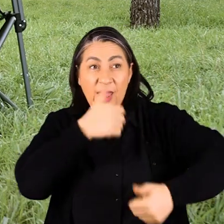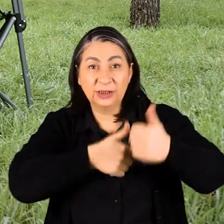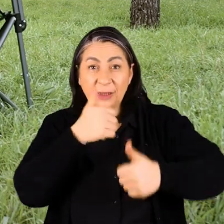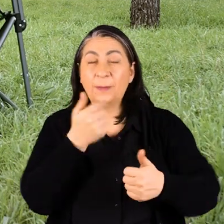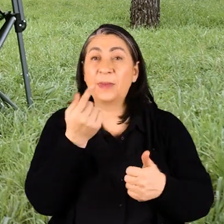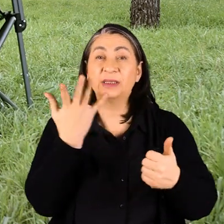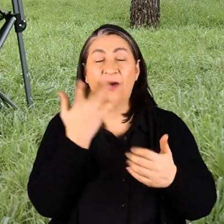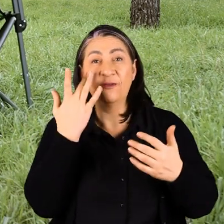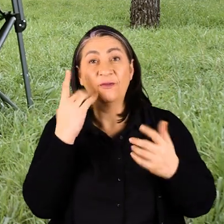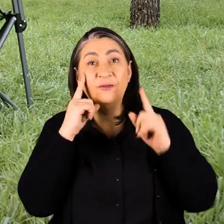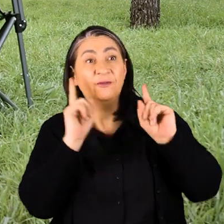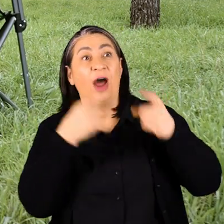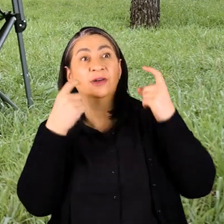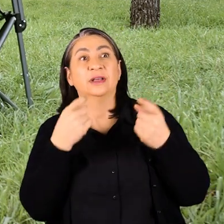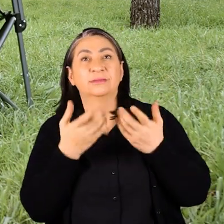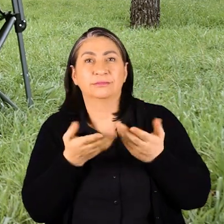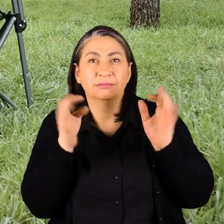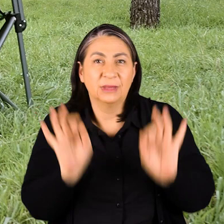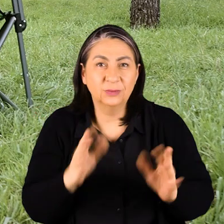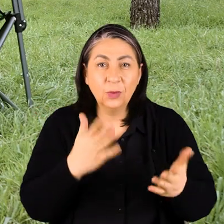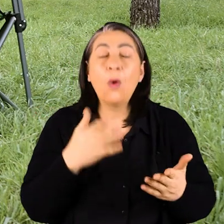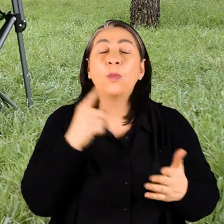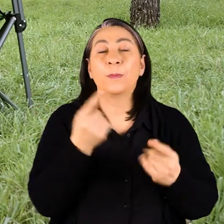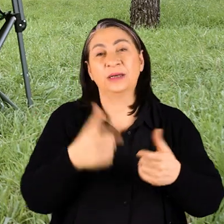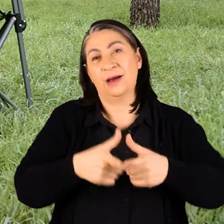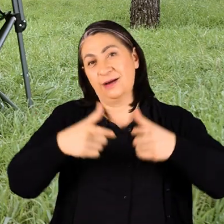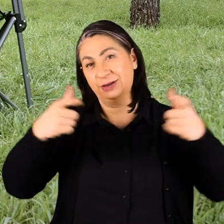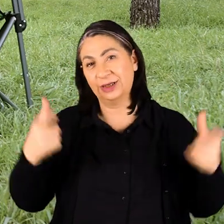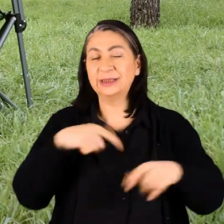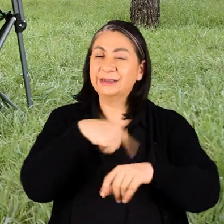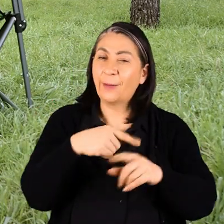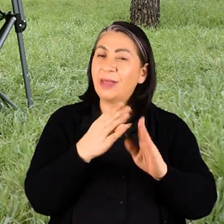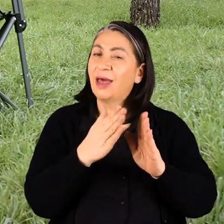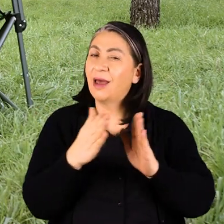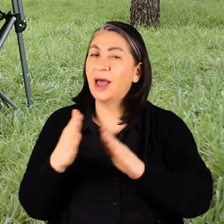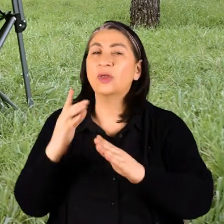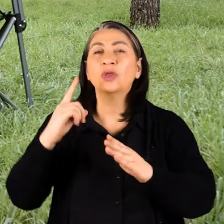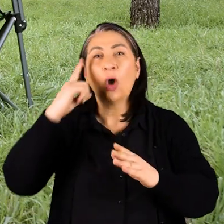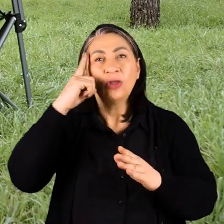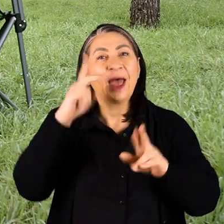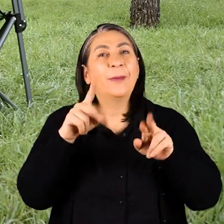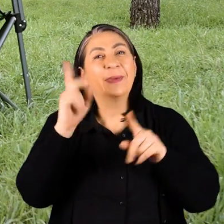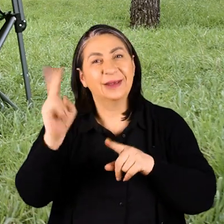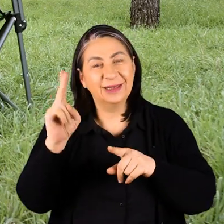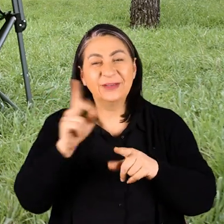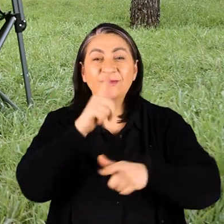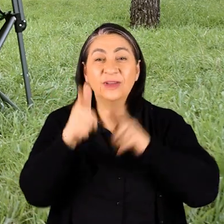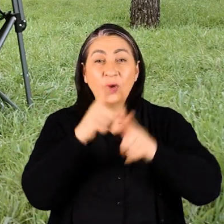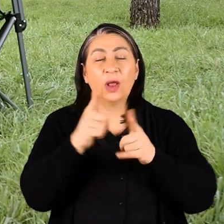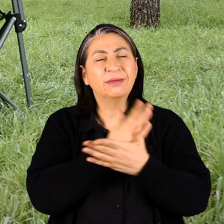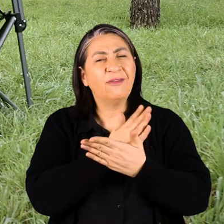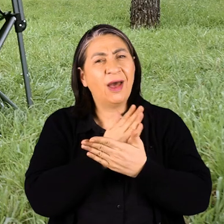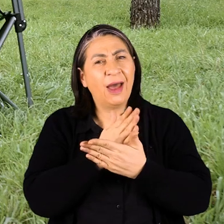da Biraz daha farkındalığımız artıyor Bu her yerde de bu biraz daha artacak zamanla da böyle İşte Toyota gibi markaların bu tür videoları